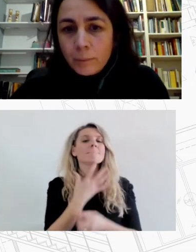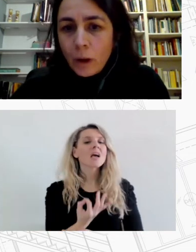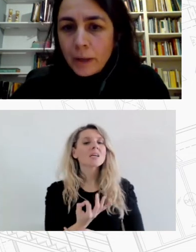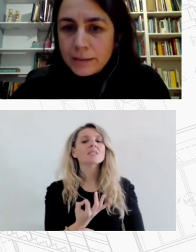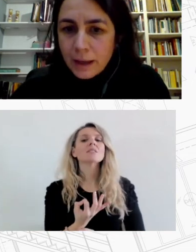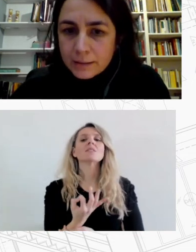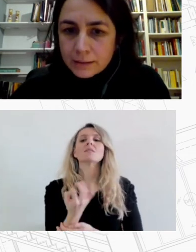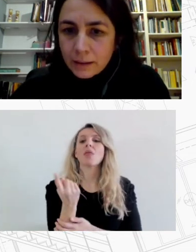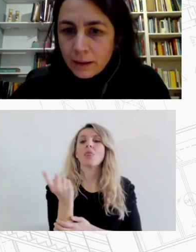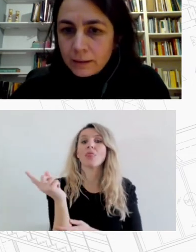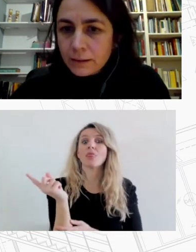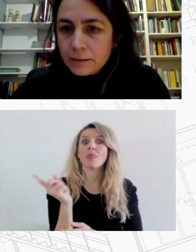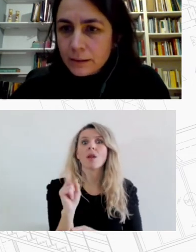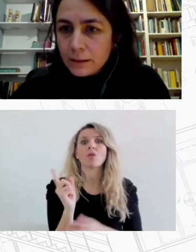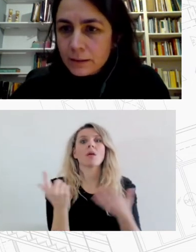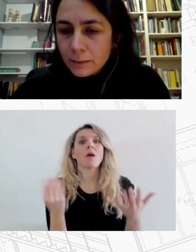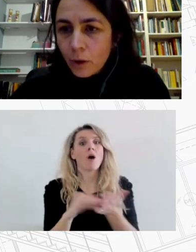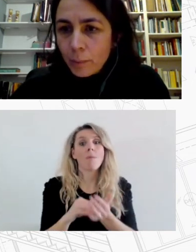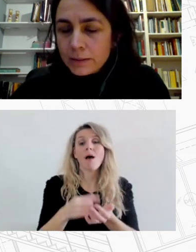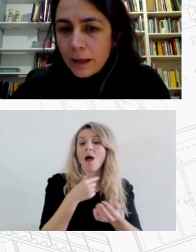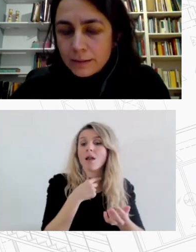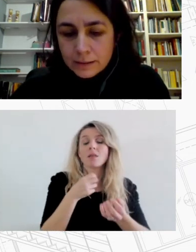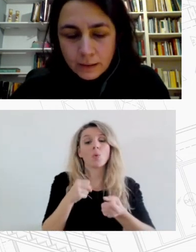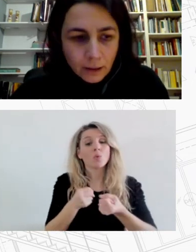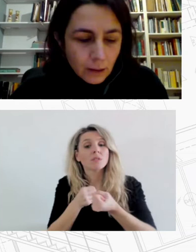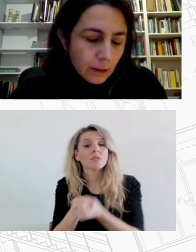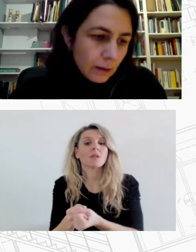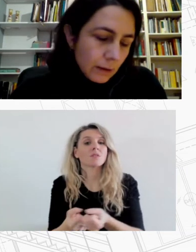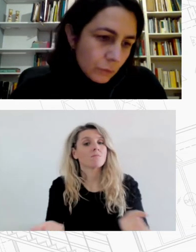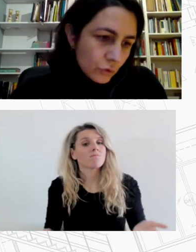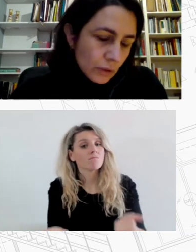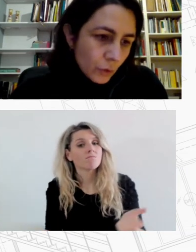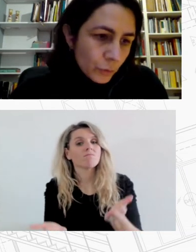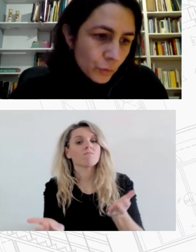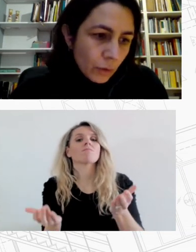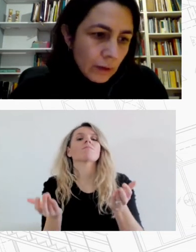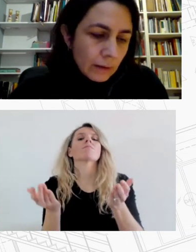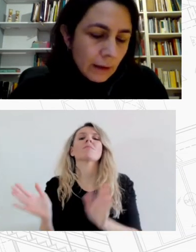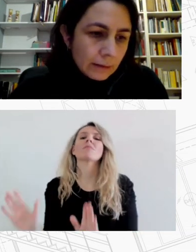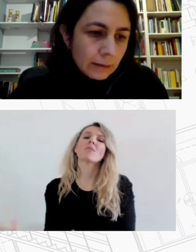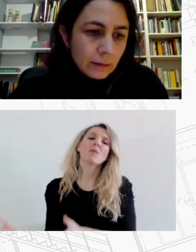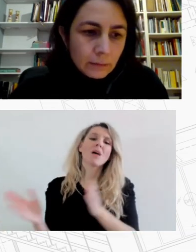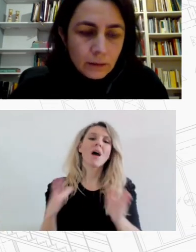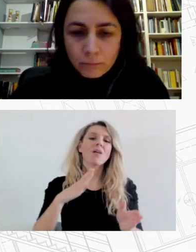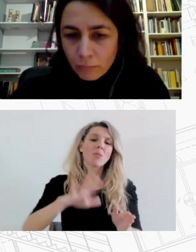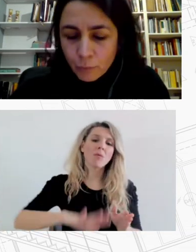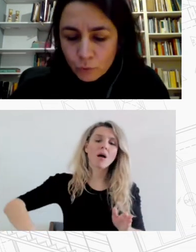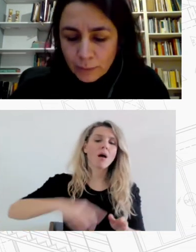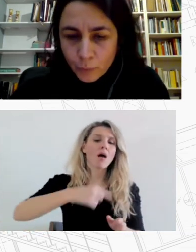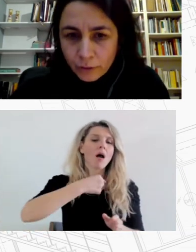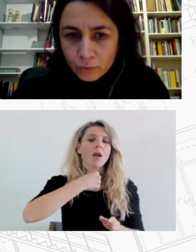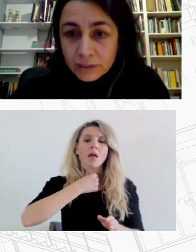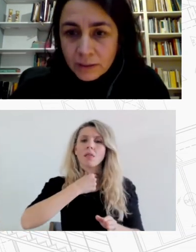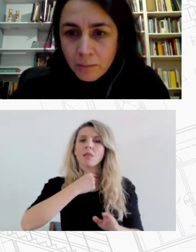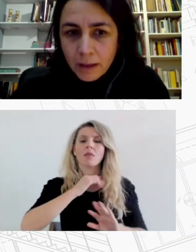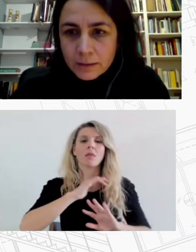πολλαπλασιάζει τις ανάγκες για στήριξη, πολλαπλασιάζει τους ανθρώπους που έχουν ανάγκη γιατί δεν μπορούν να